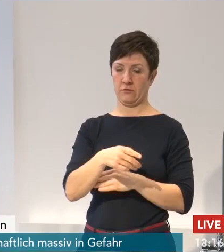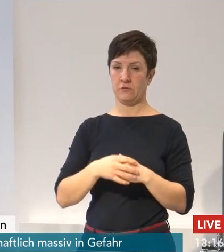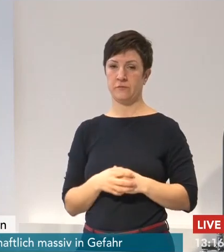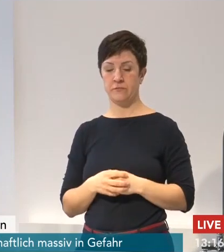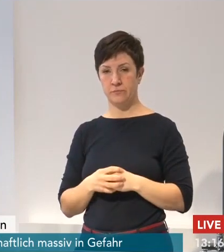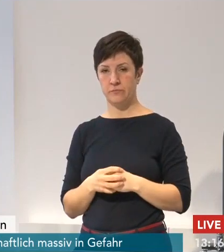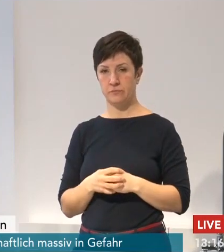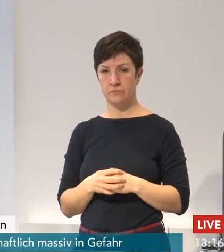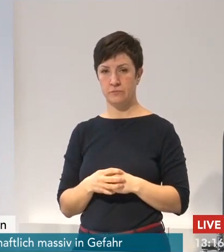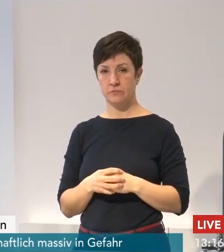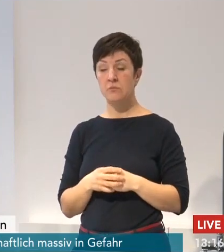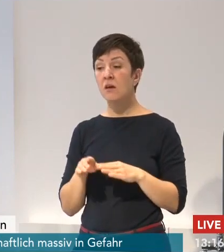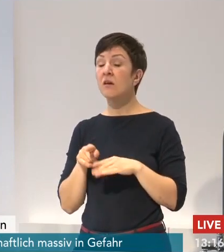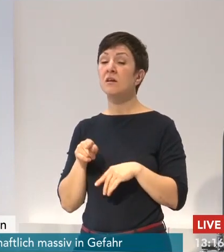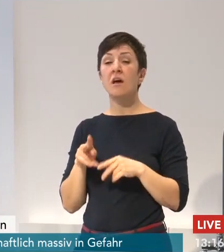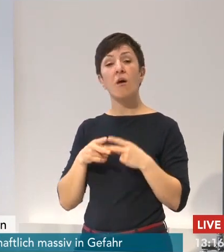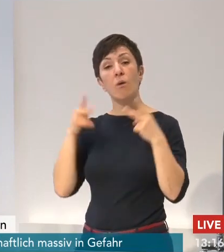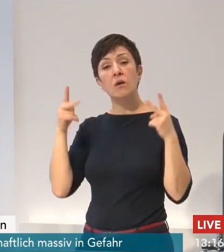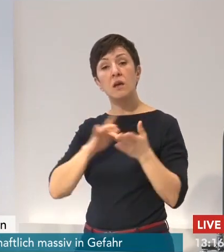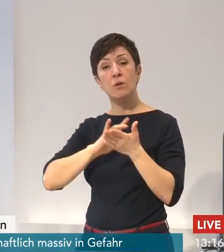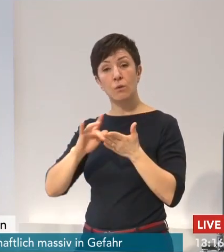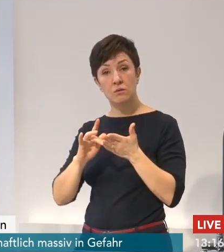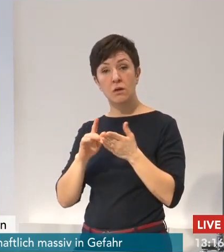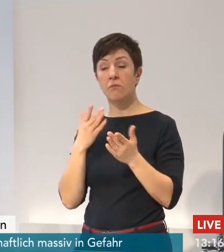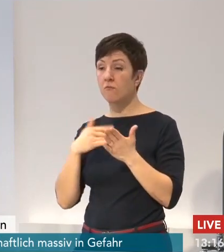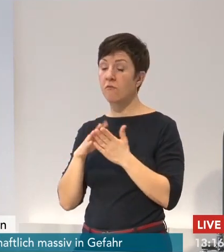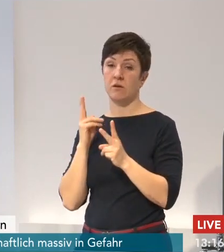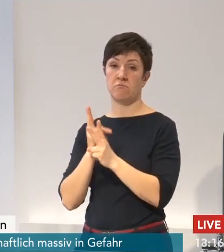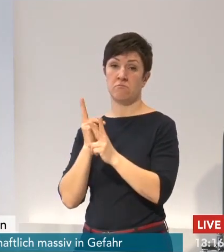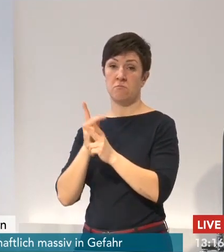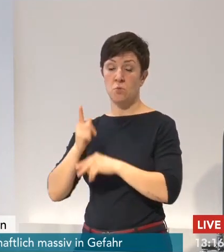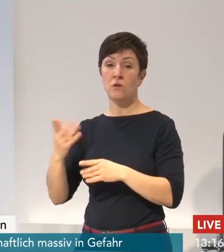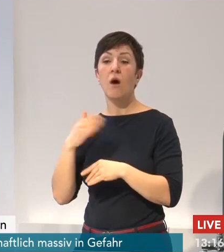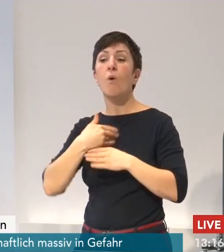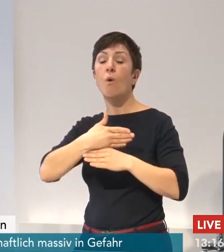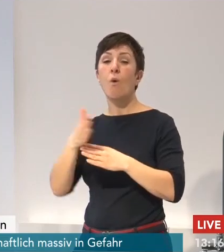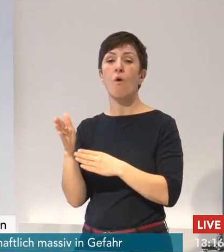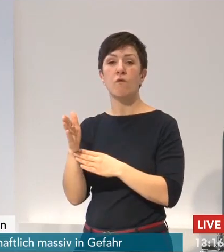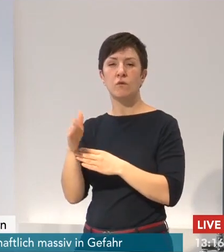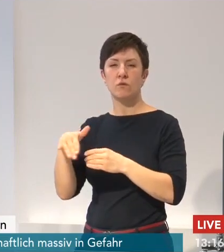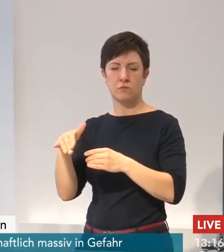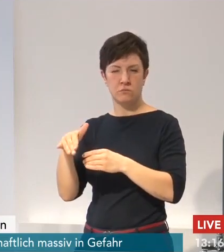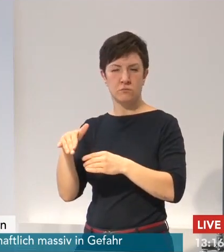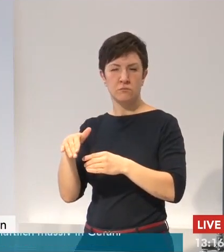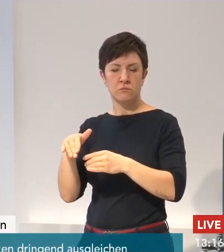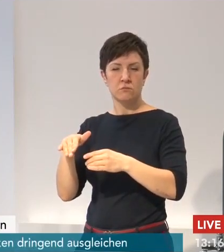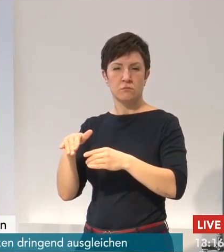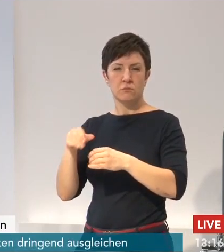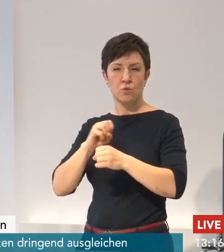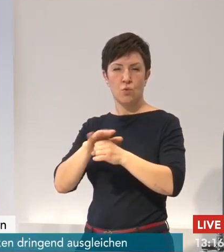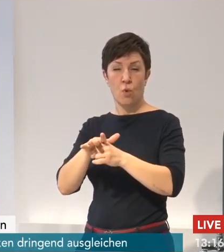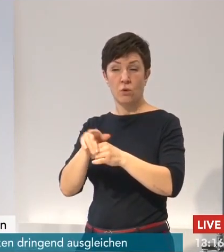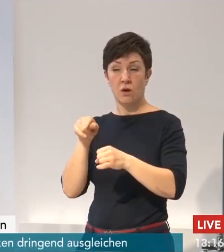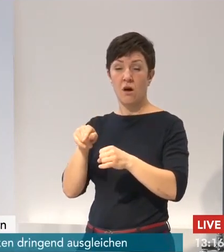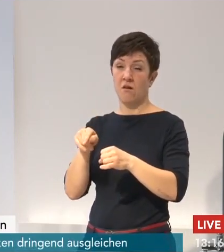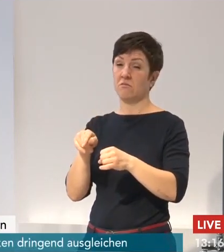Auflagen weiterhin erlaubt. Eine weitgehende Öffnung auch in Corona-Zeiten über diesen Bereich der Grundversorgung hinaus ist für das Überleben und die wirtschaftliche